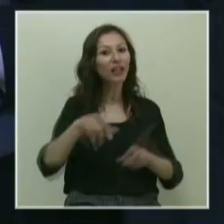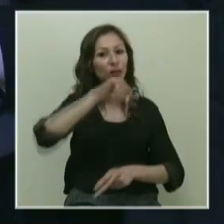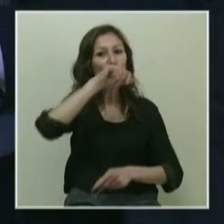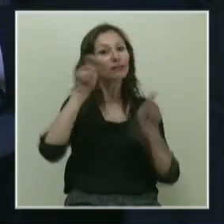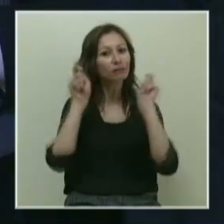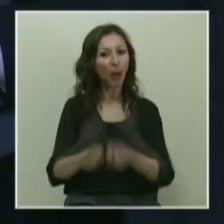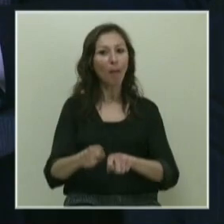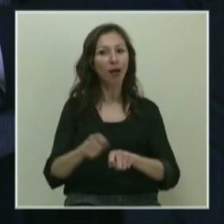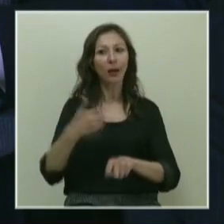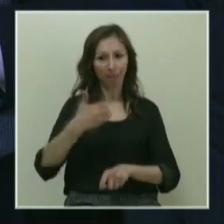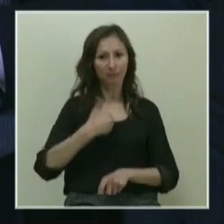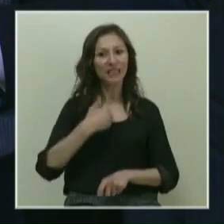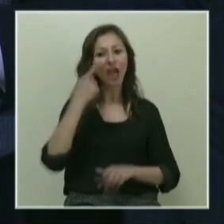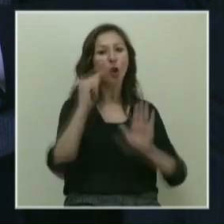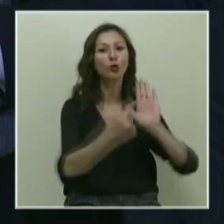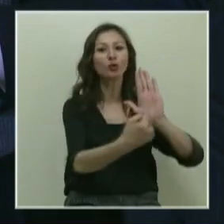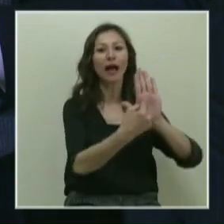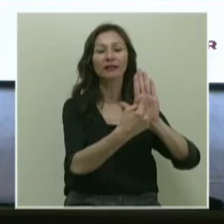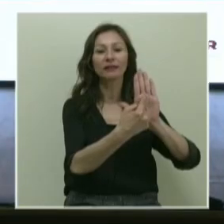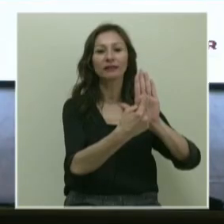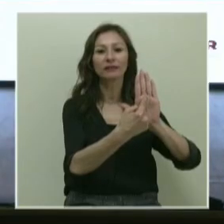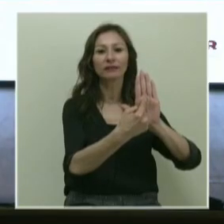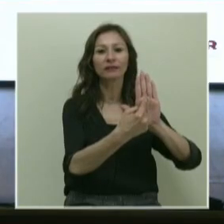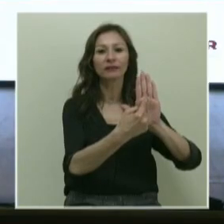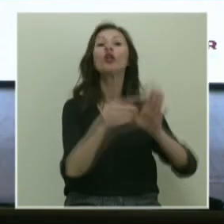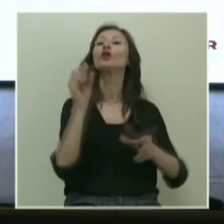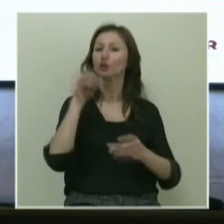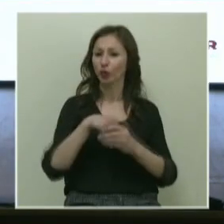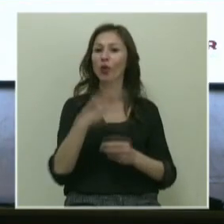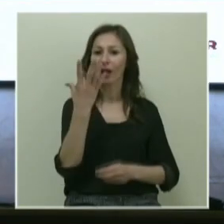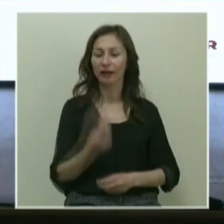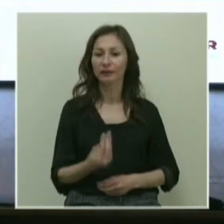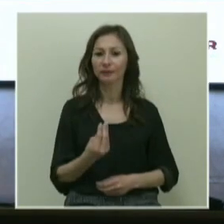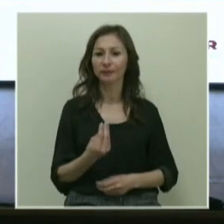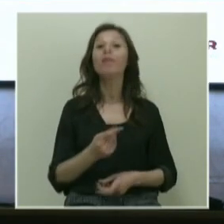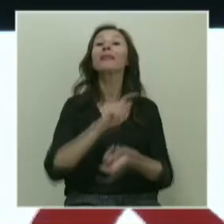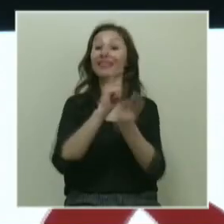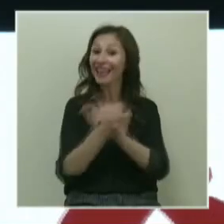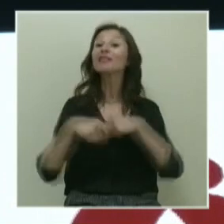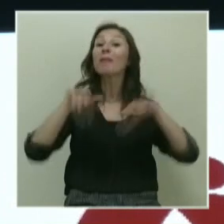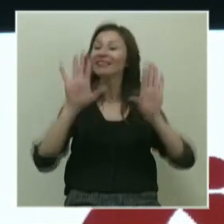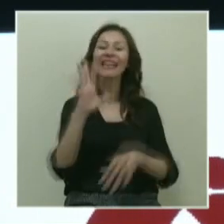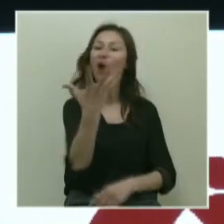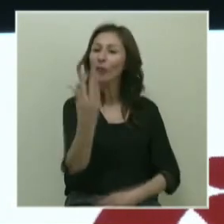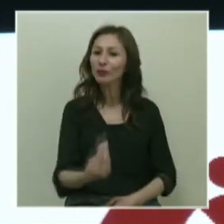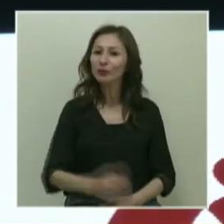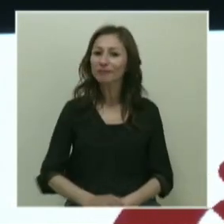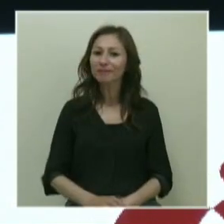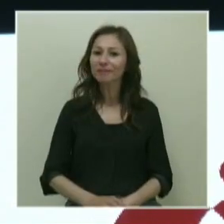değiştirebileceğini bize gösterdi. Son olarak, değişmezsek ne olur?